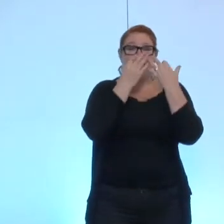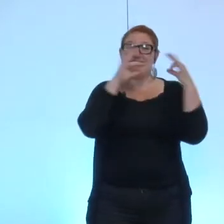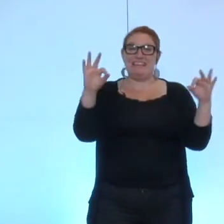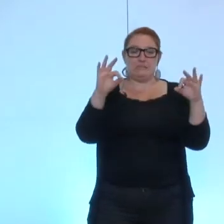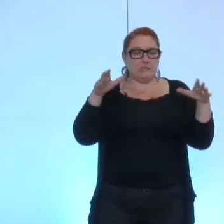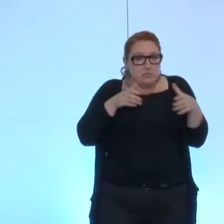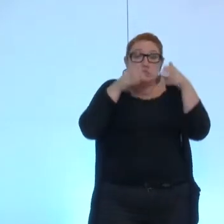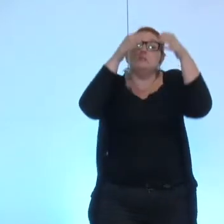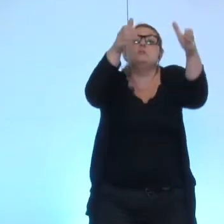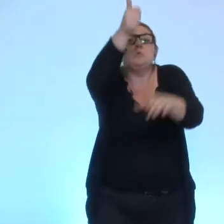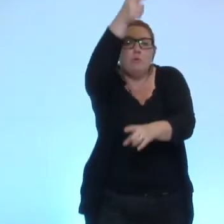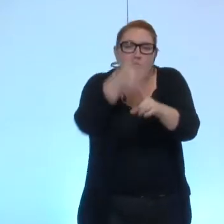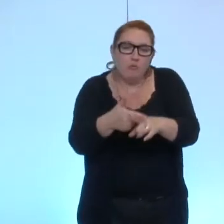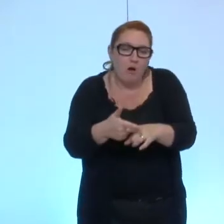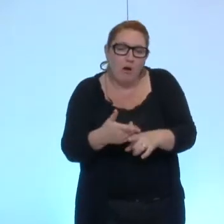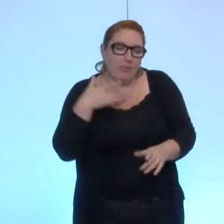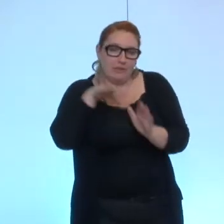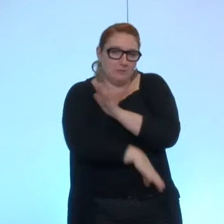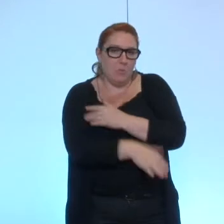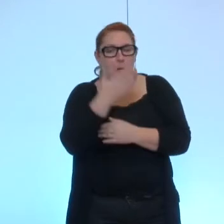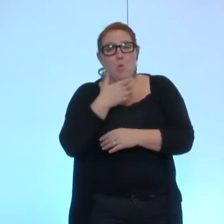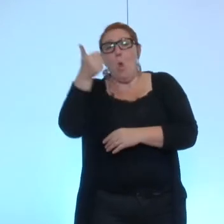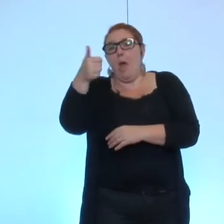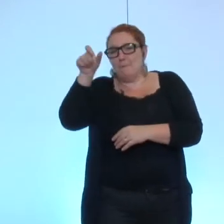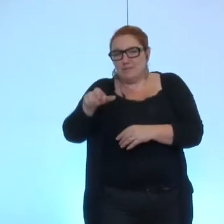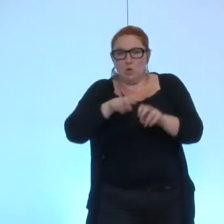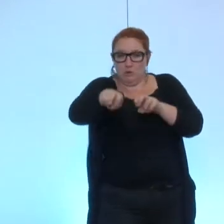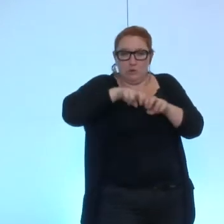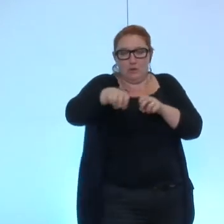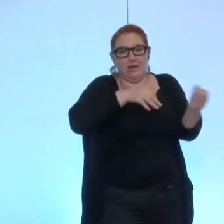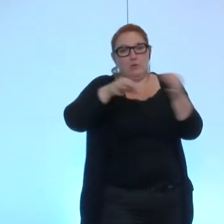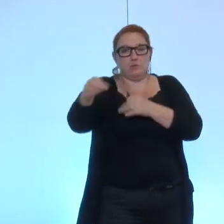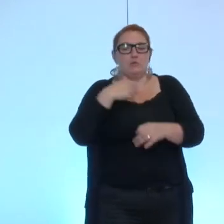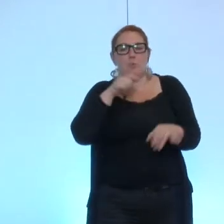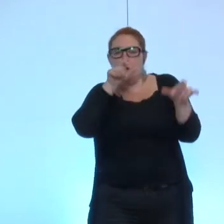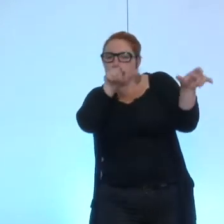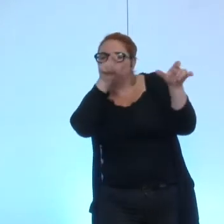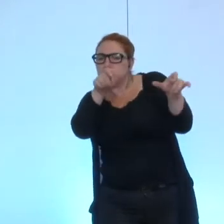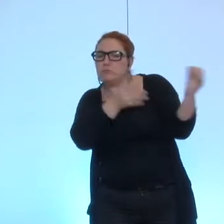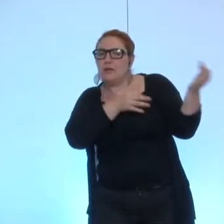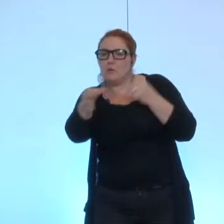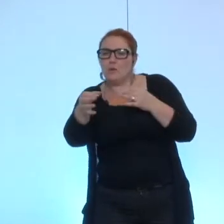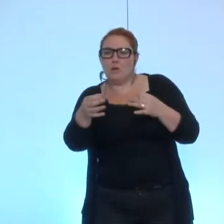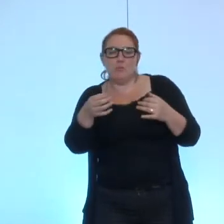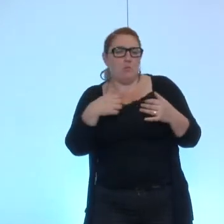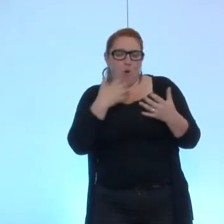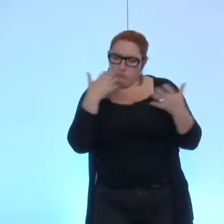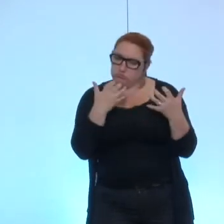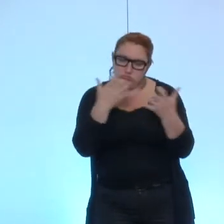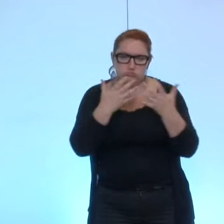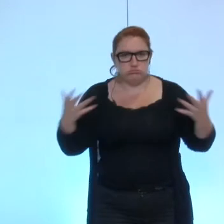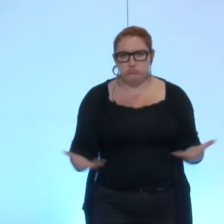au début donc c'est quelque chose que j'ai à l'oeil et je continuerai évidemment à manifester le soutien